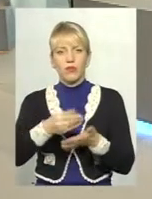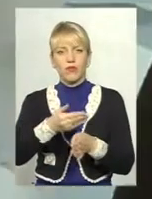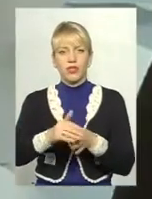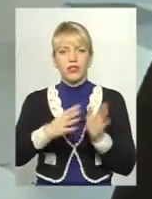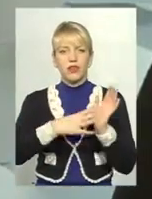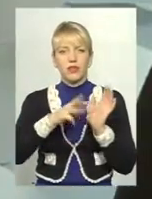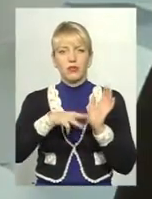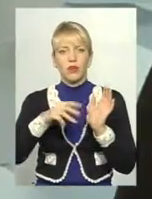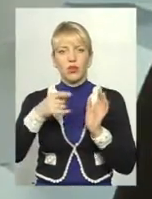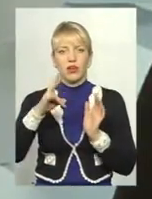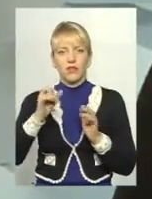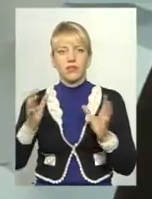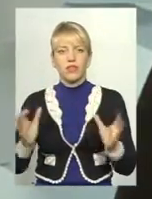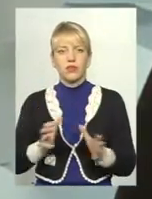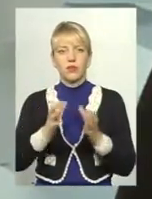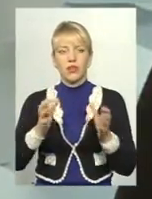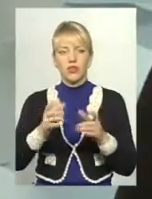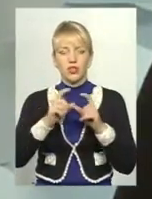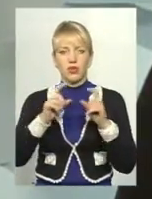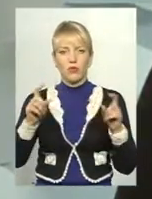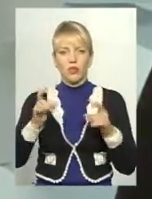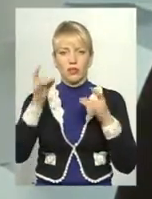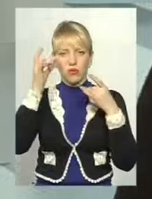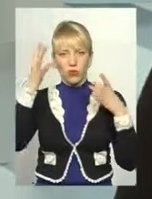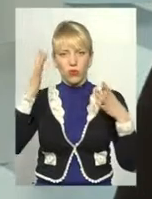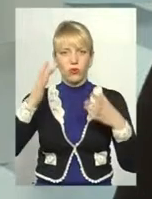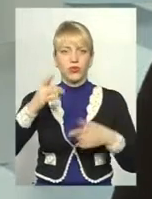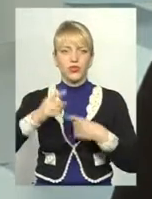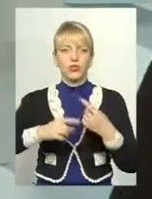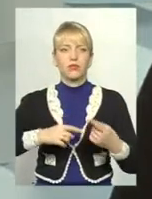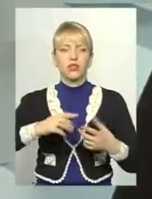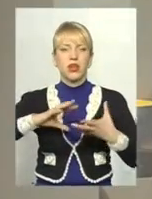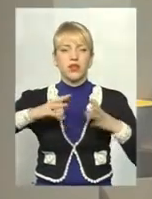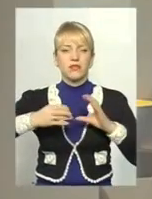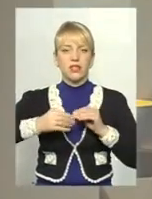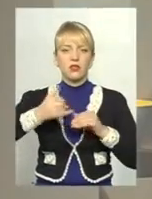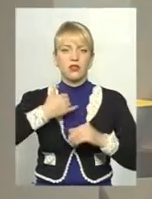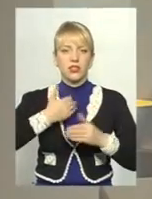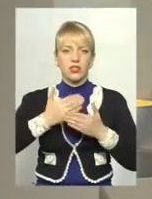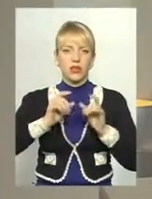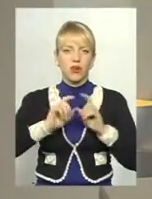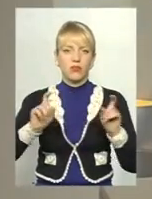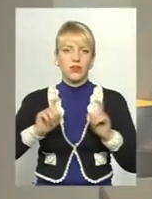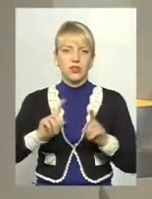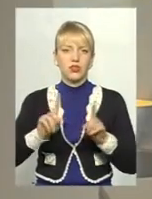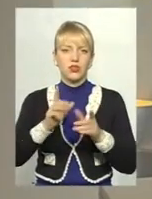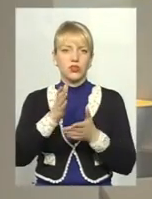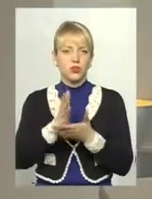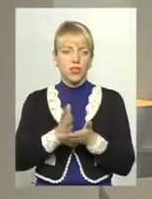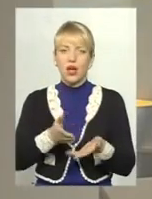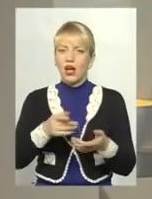мільйонів гривень на збереження об'єктів культурної спадщини. Це, я кажу, в загальному наслі об'єкти, що є абсолютно